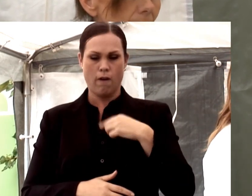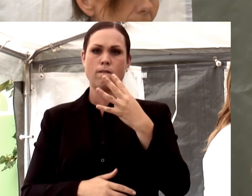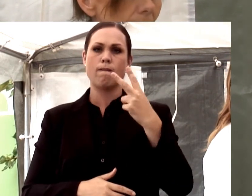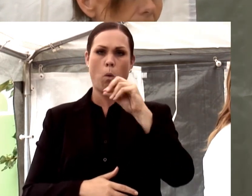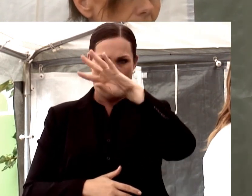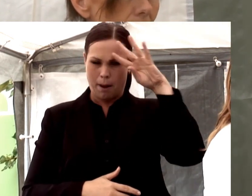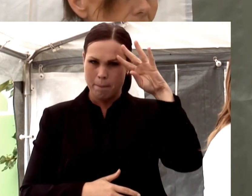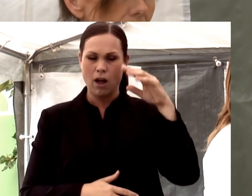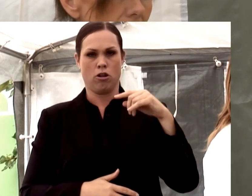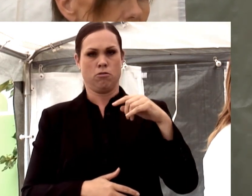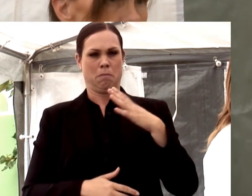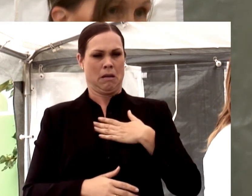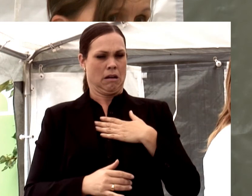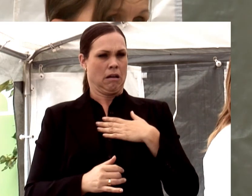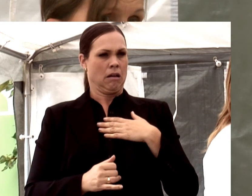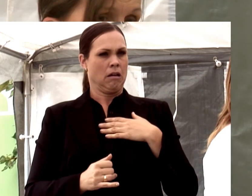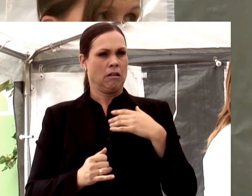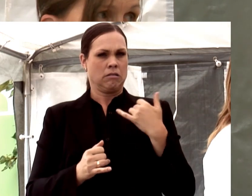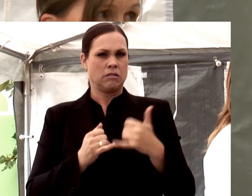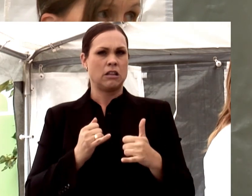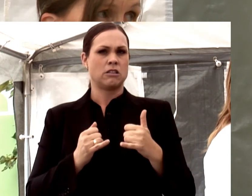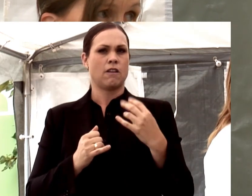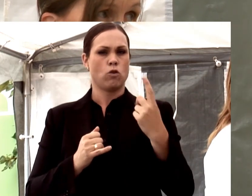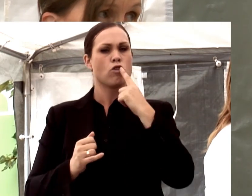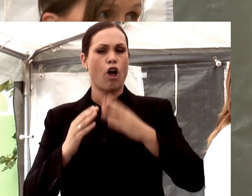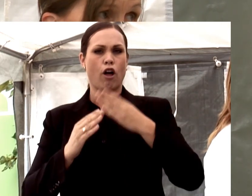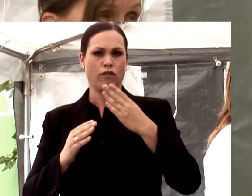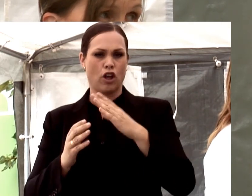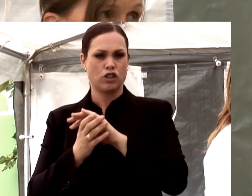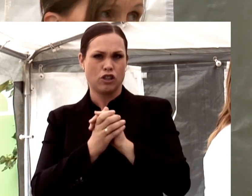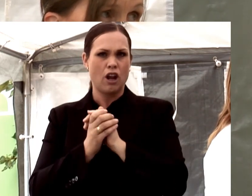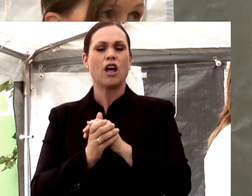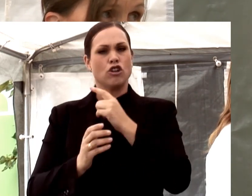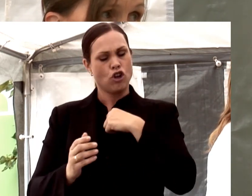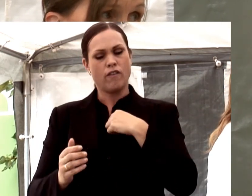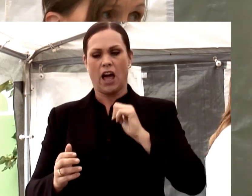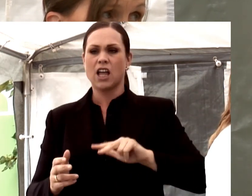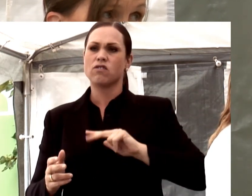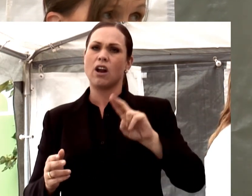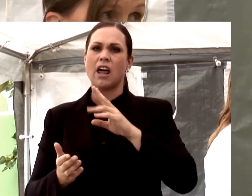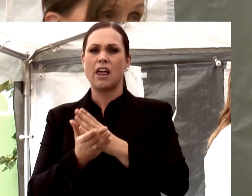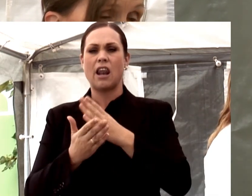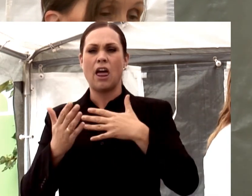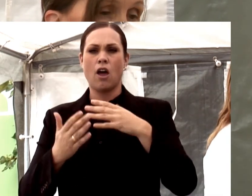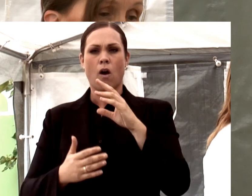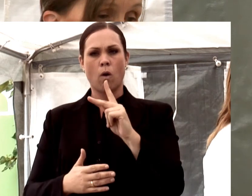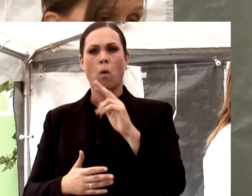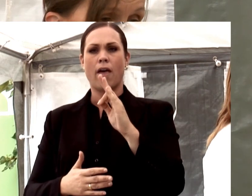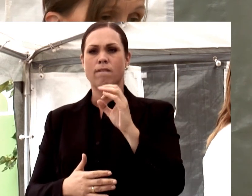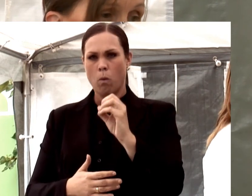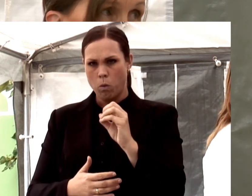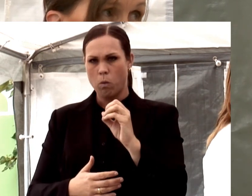och har de två senaste avtalsrörelserna ansvarat för de kollektivavtal som vi tecknar med Arbetsgivarföreningen KFO,